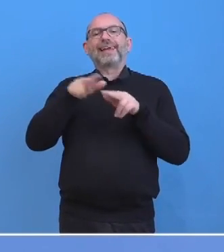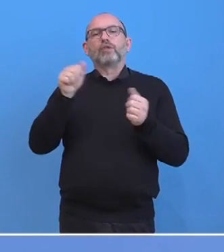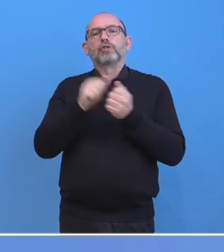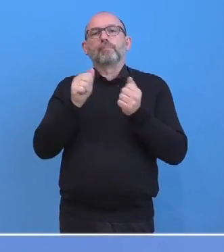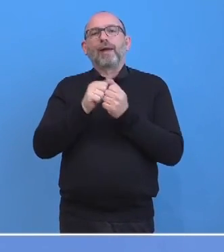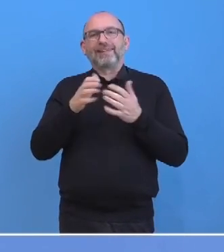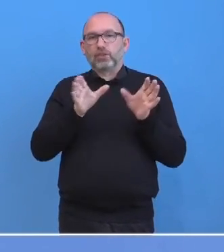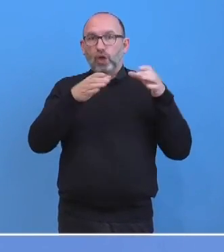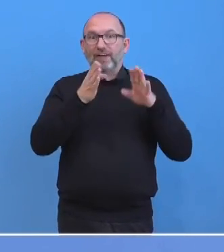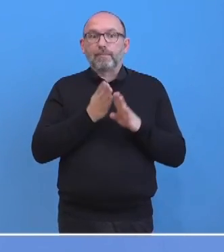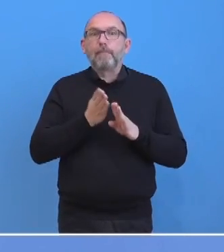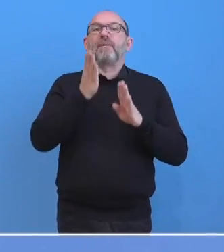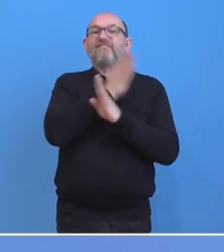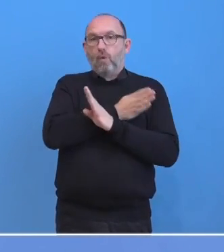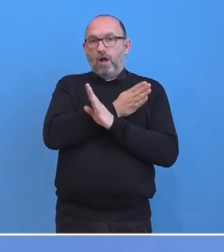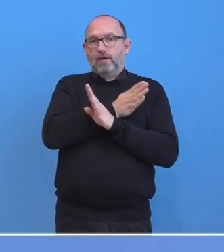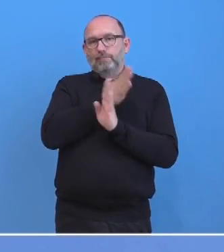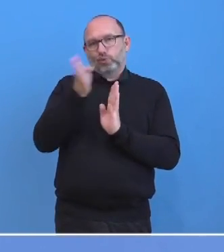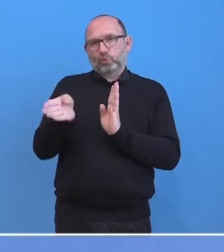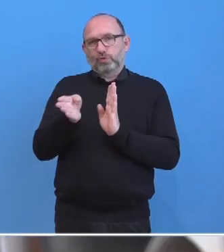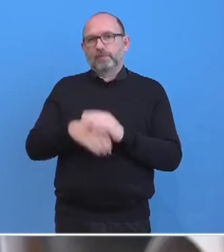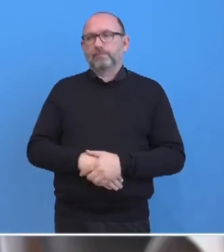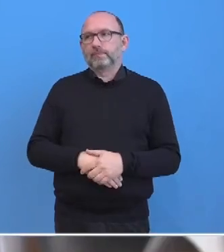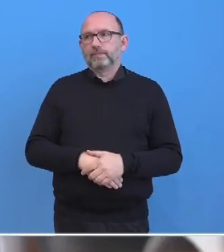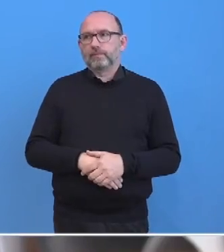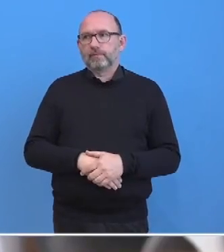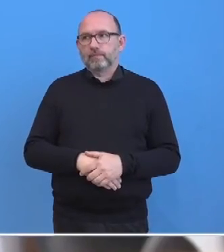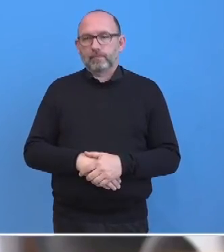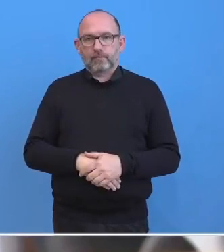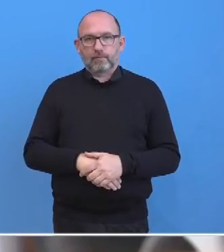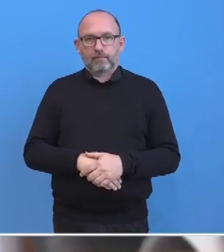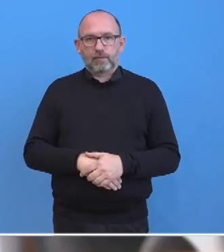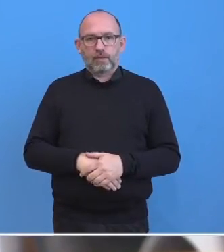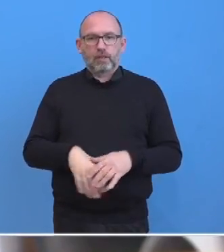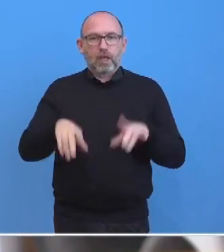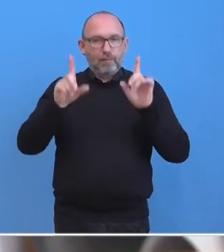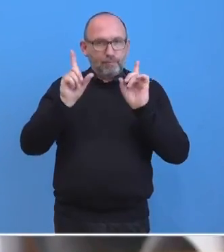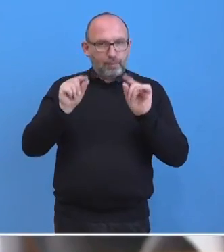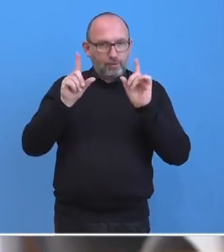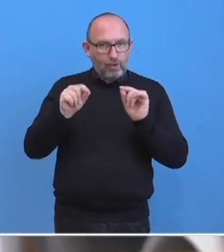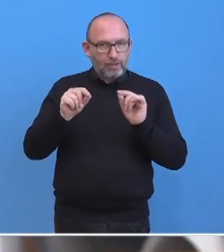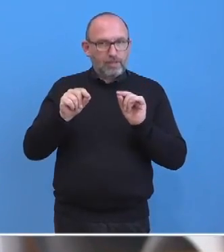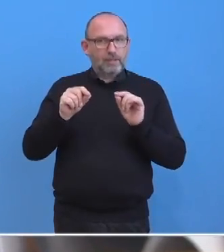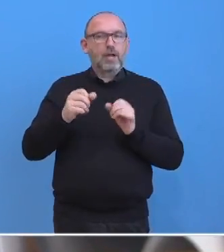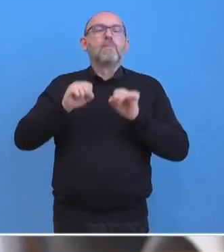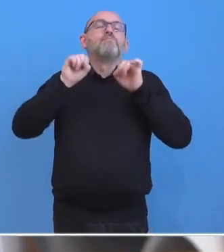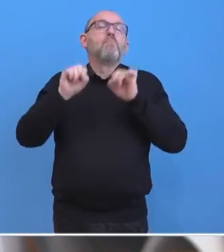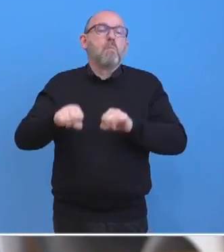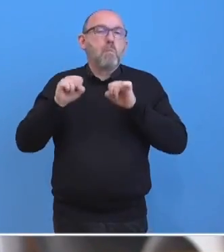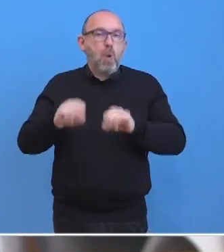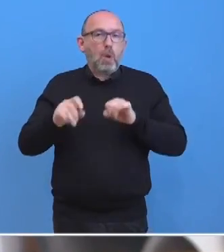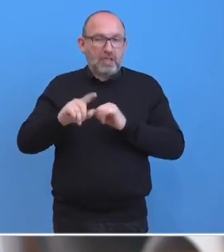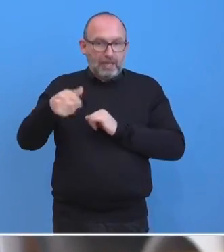die unmittelbar vor einem möglichen Besuch liegen würde. Also daraus kann ich auch schließen, dass dieser Besuch kann durchaus am